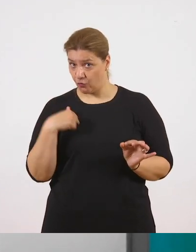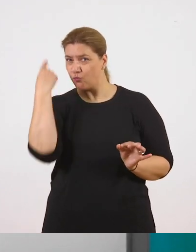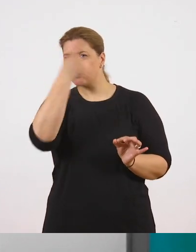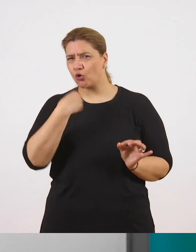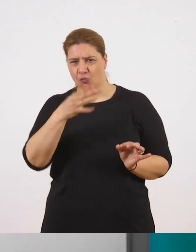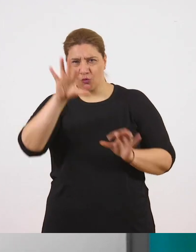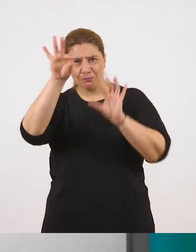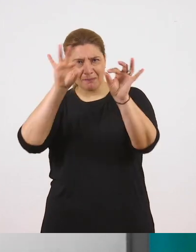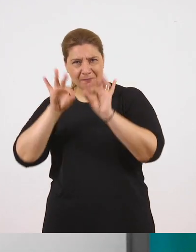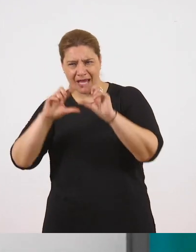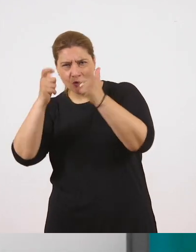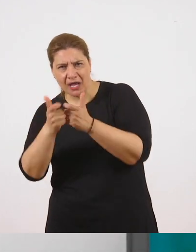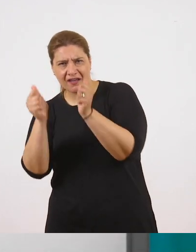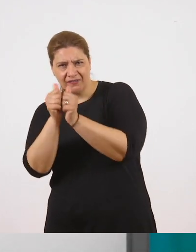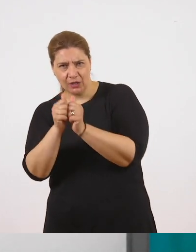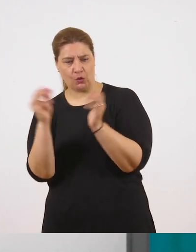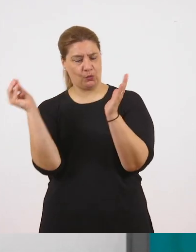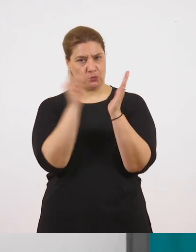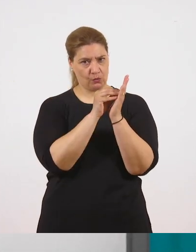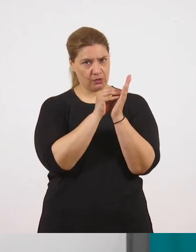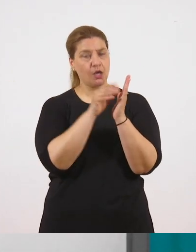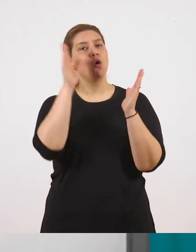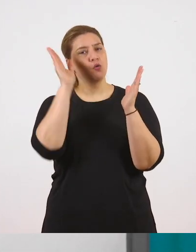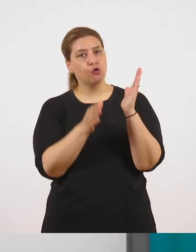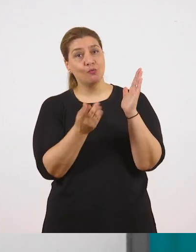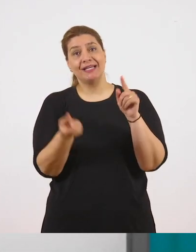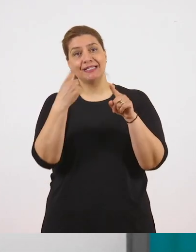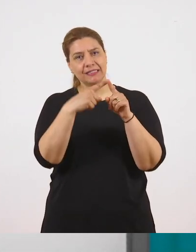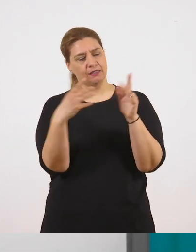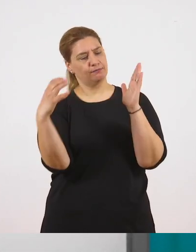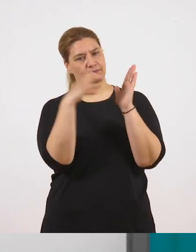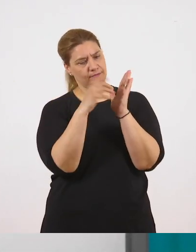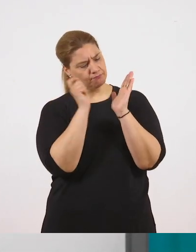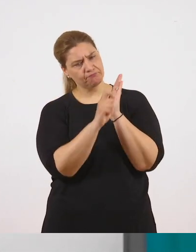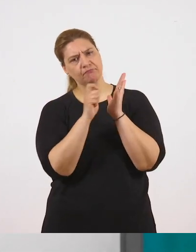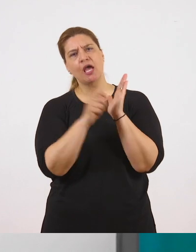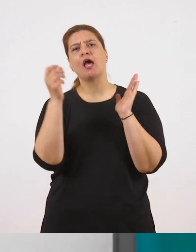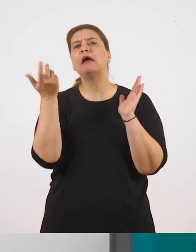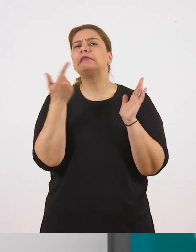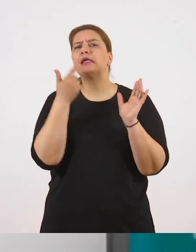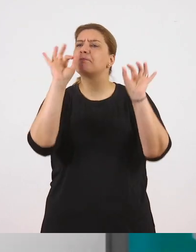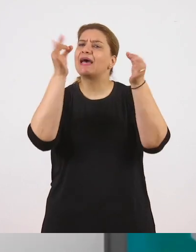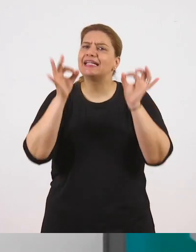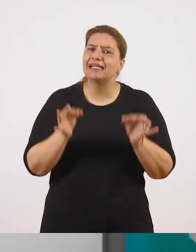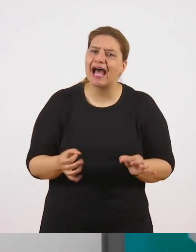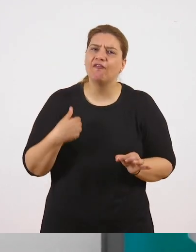πρόσωπο, μπορούμε να φτιάξουμε μια ακόμα παράγραφο και να περιγράψουμε τη σχέση μας με το